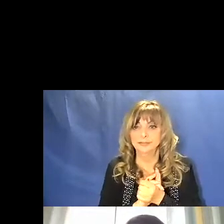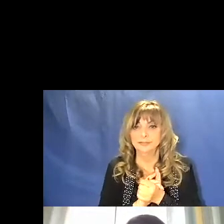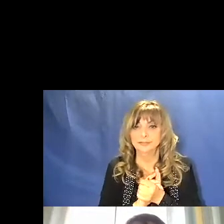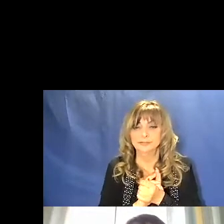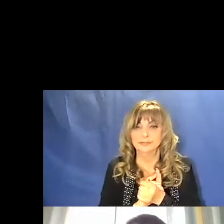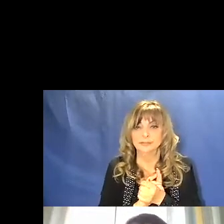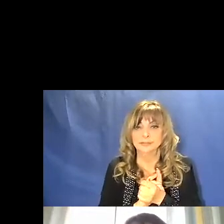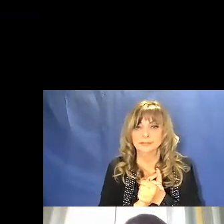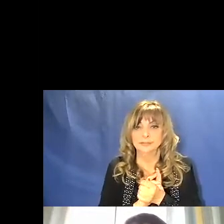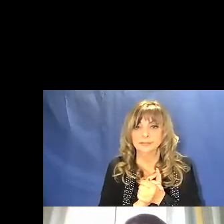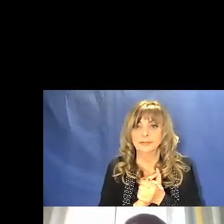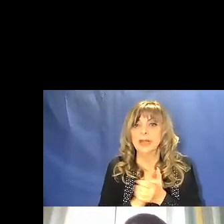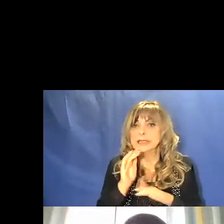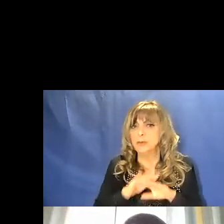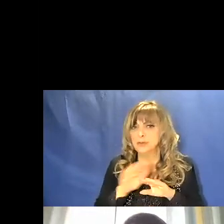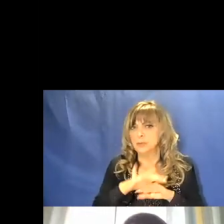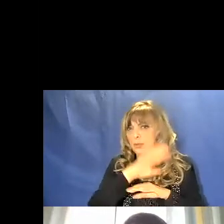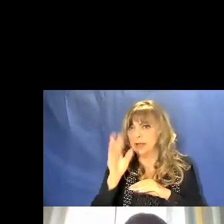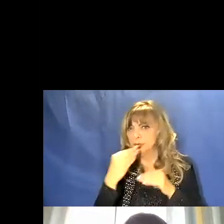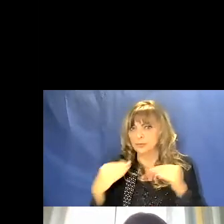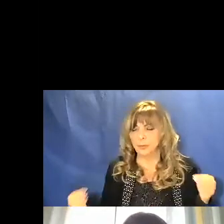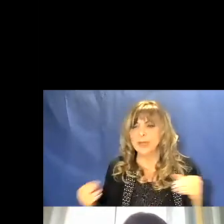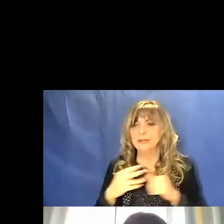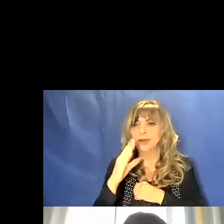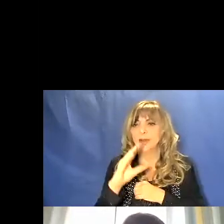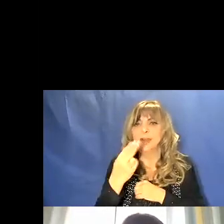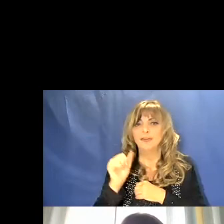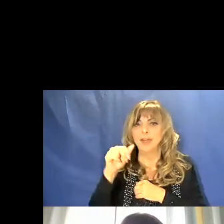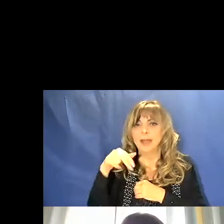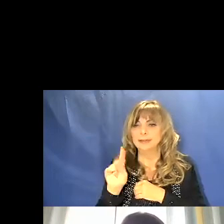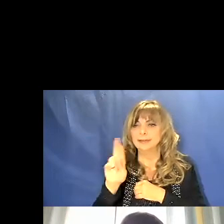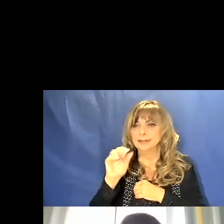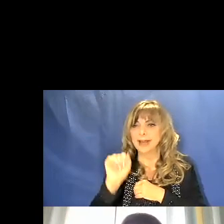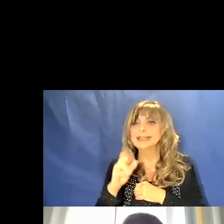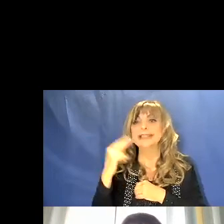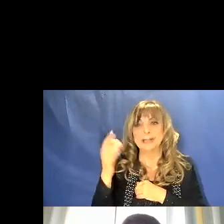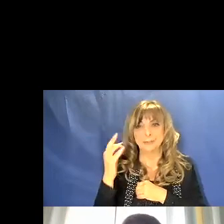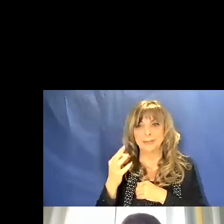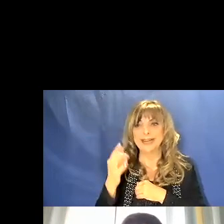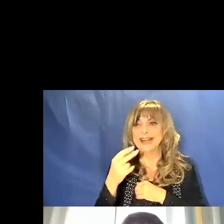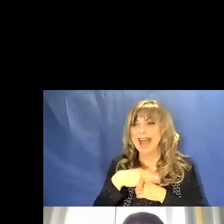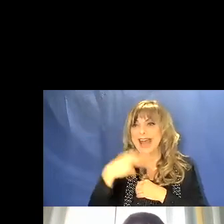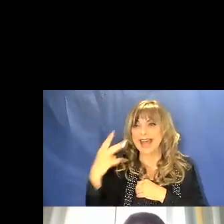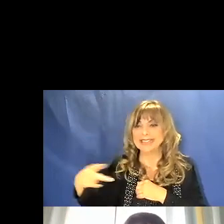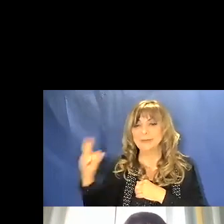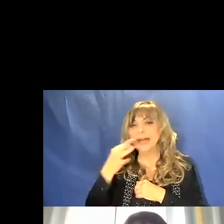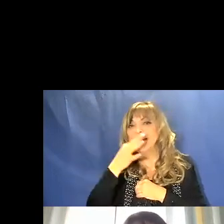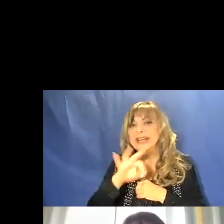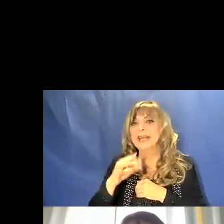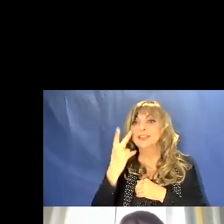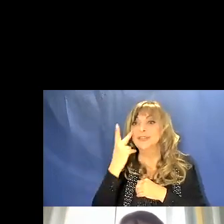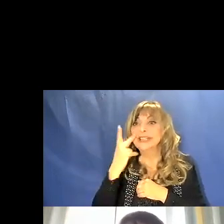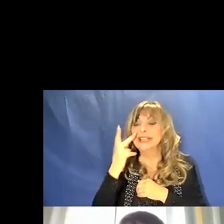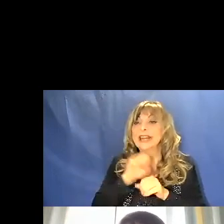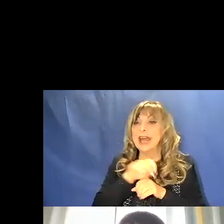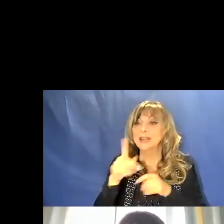Se utilizziamo un altro strumento ancora, Chandra, sempre della NASA, che riesce a vedere però i raggi X, la